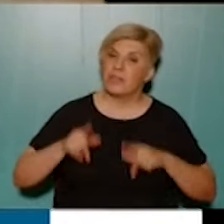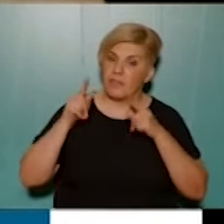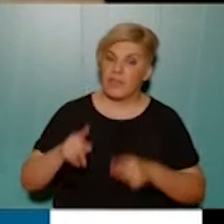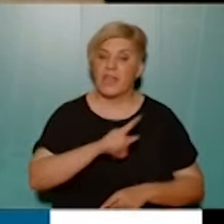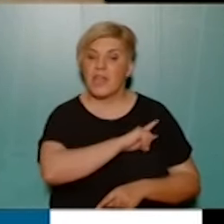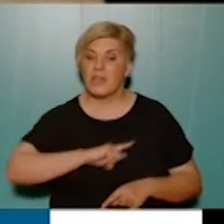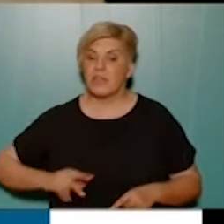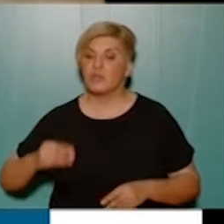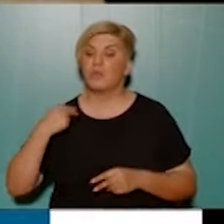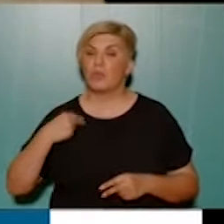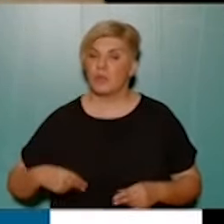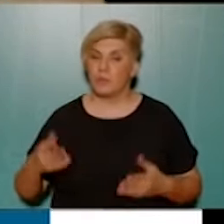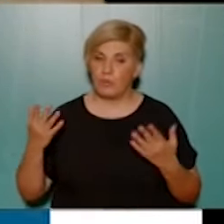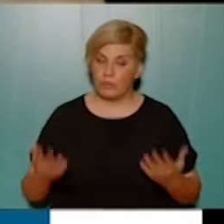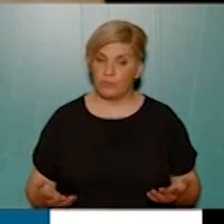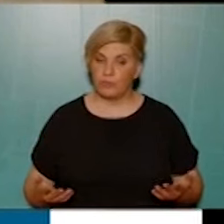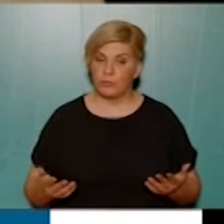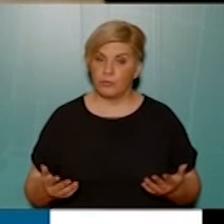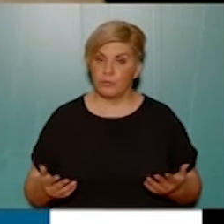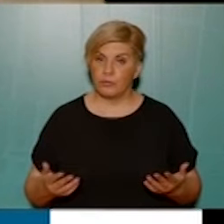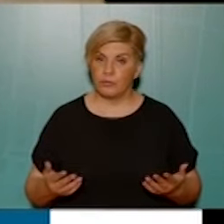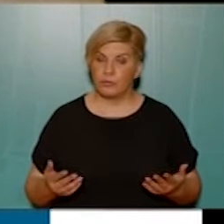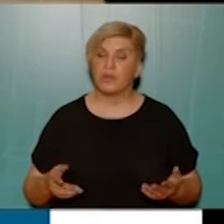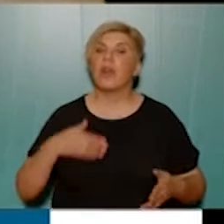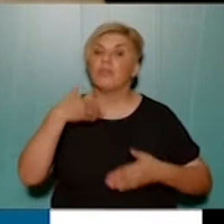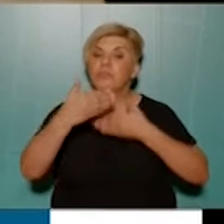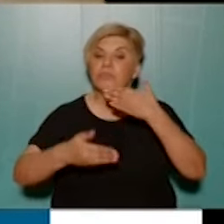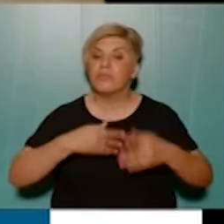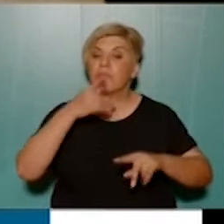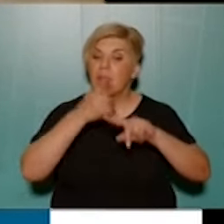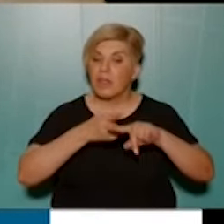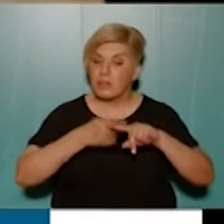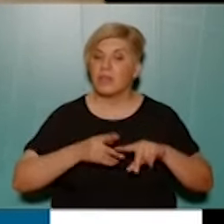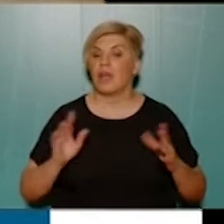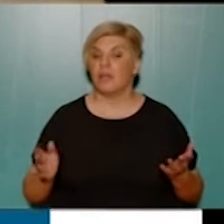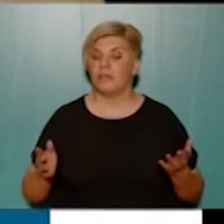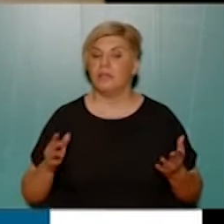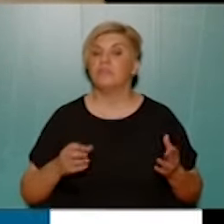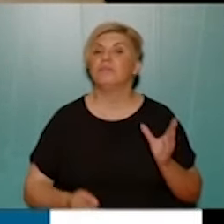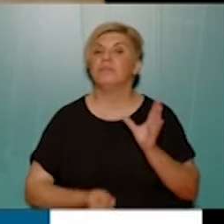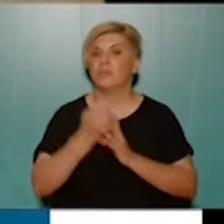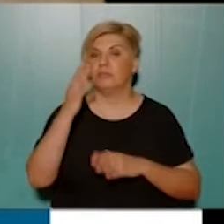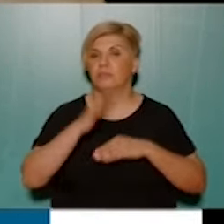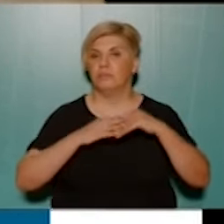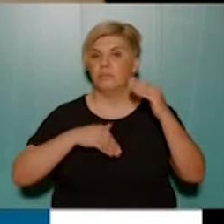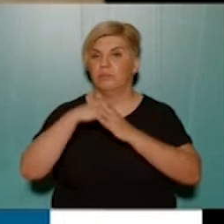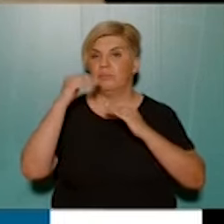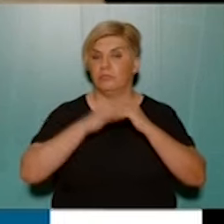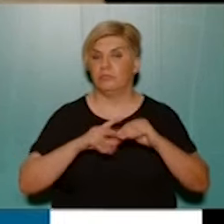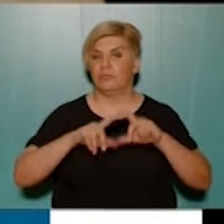και η διοίκηση του Δήμου, για να δρομολογηθούν θετικές εξελίξεις, δηλαδή ανέγερση νέων σχολείων στα